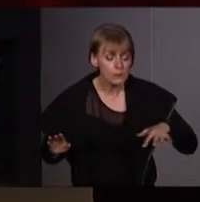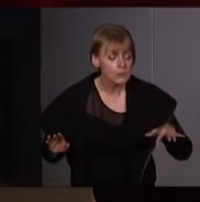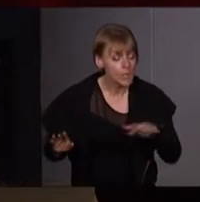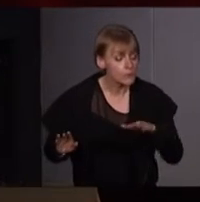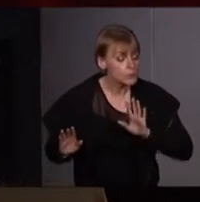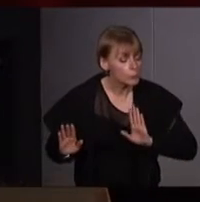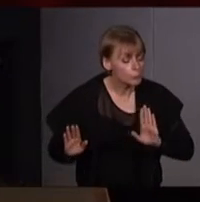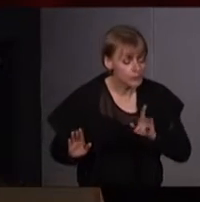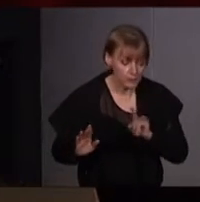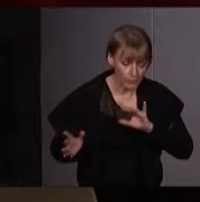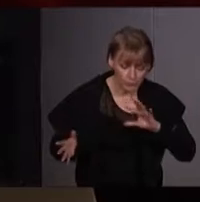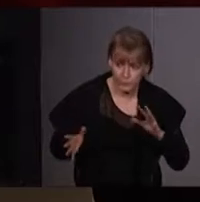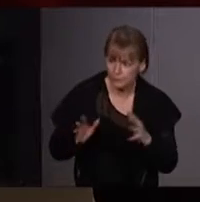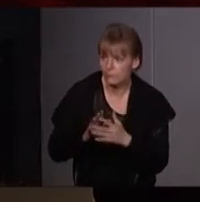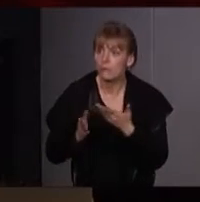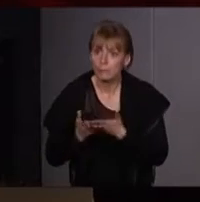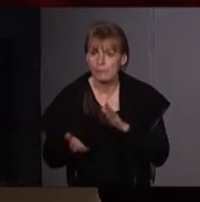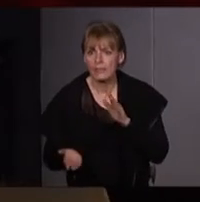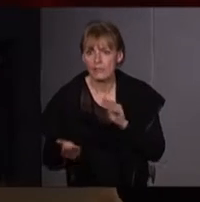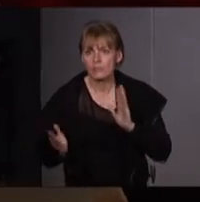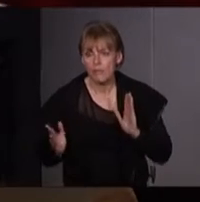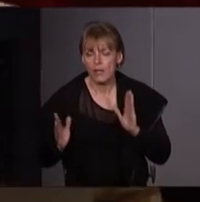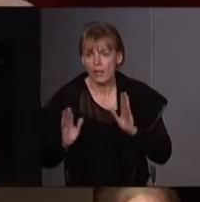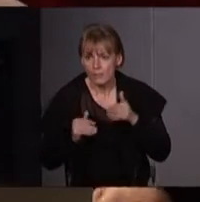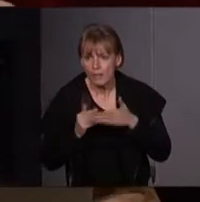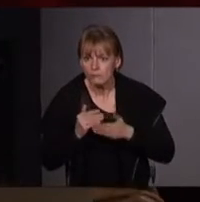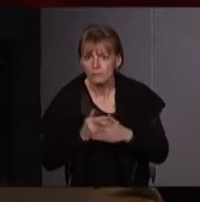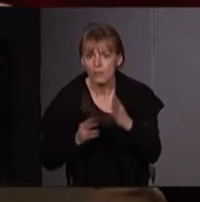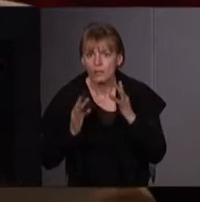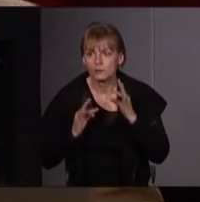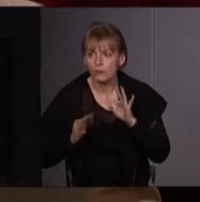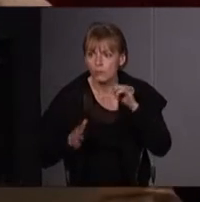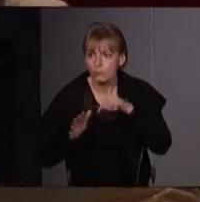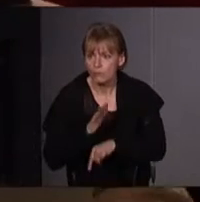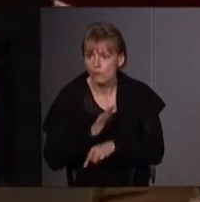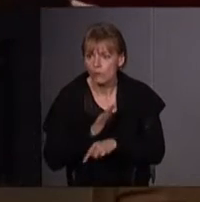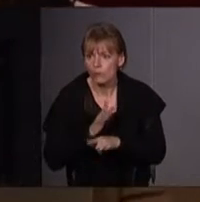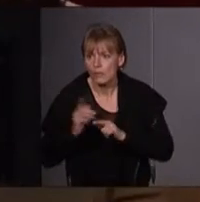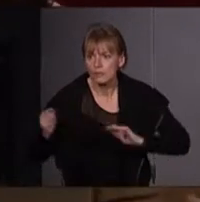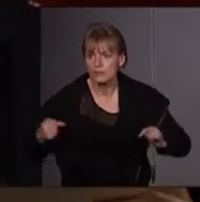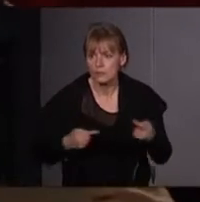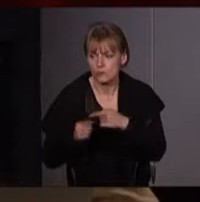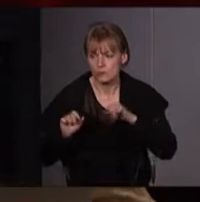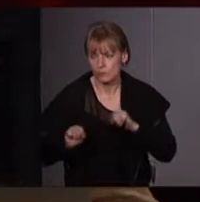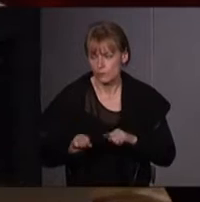de la nature. J'espère qu'on aura de temps pour rentrer dans cette discussion.